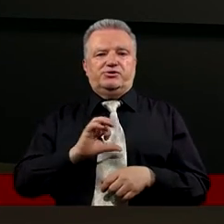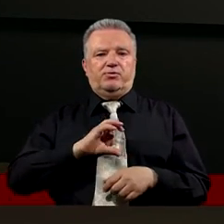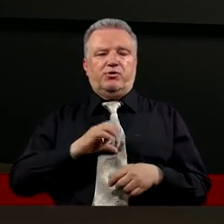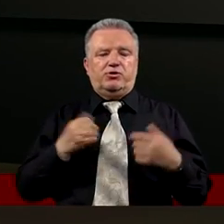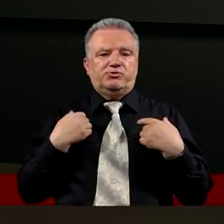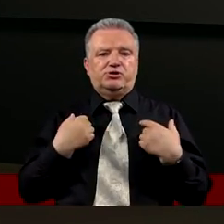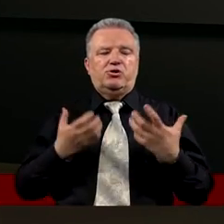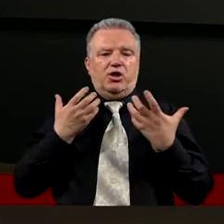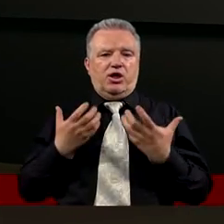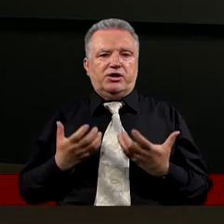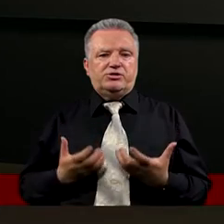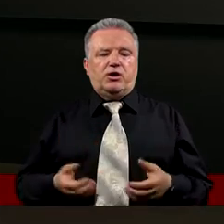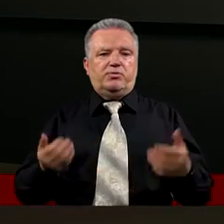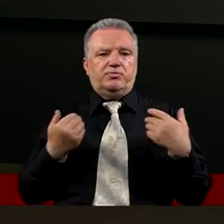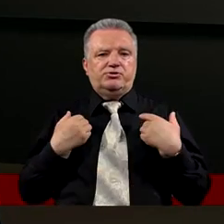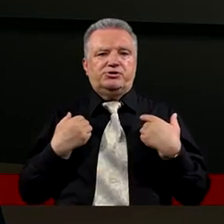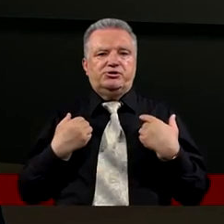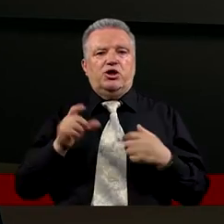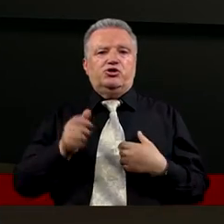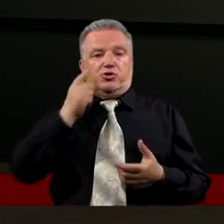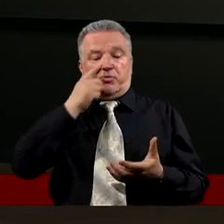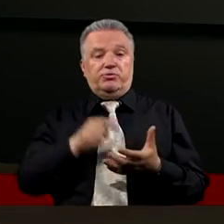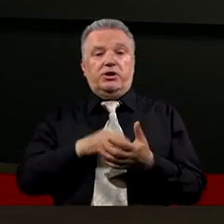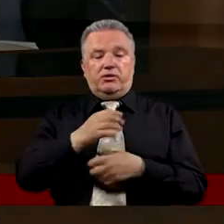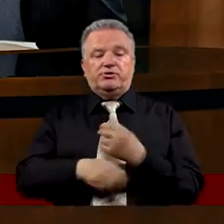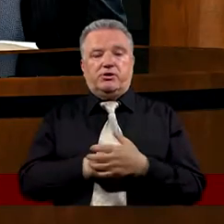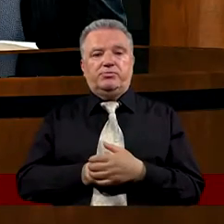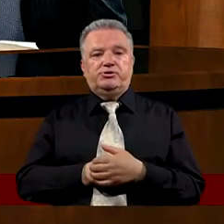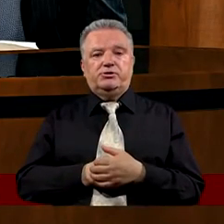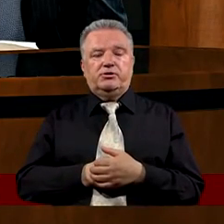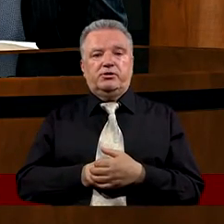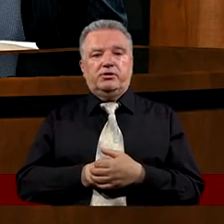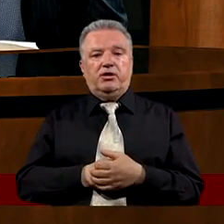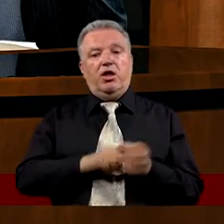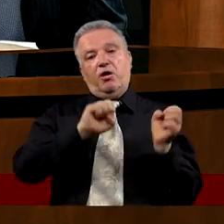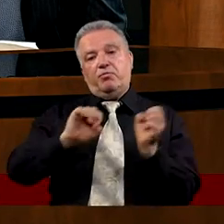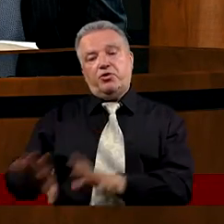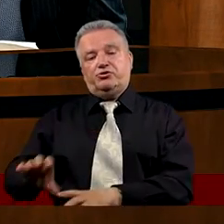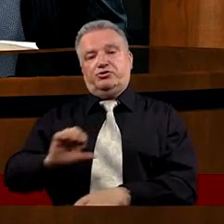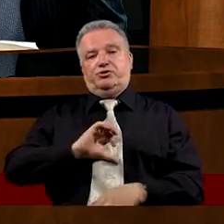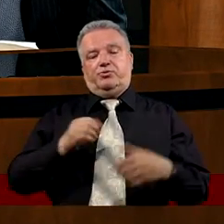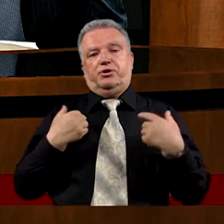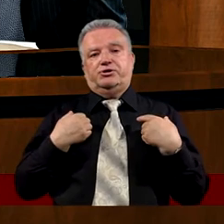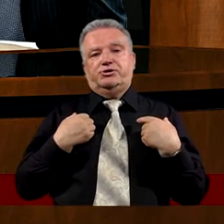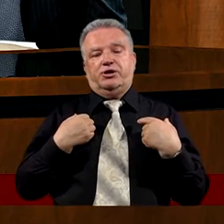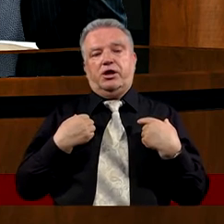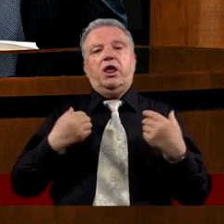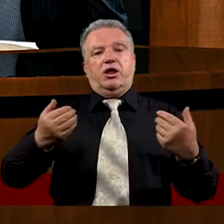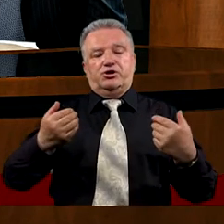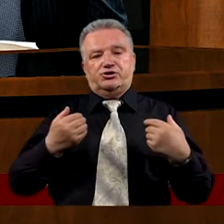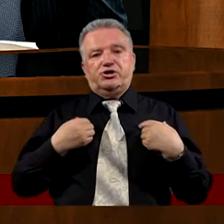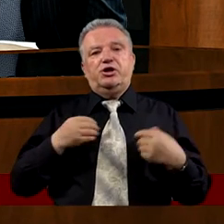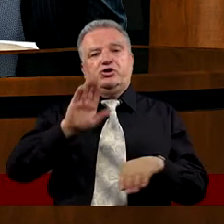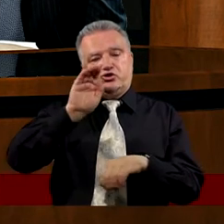żyć z Nim Co więc powinienem zrobić Więc po prostu Porzuć swoje życie Żyj według